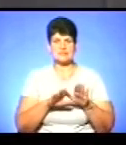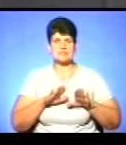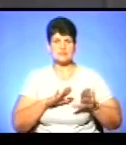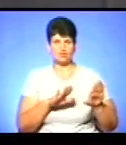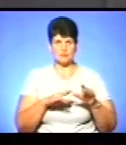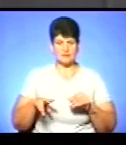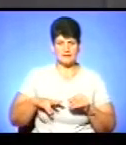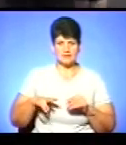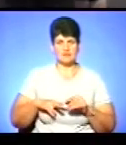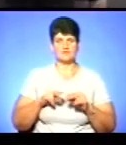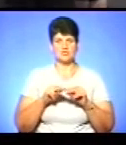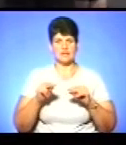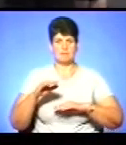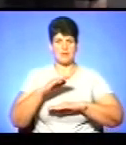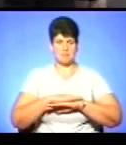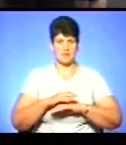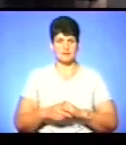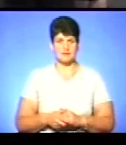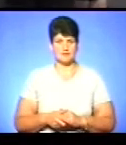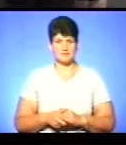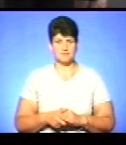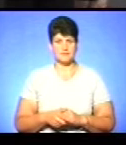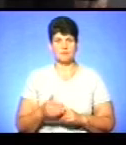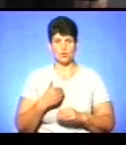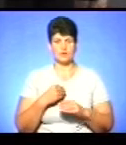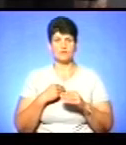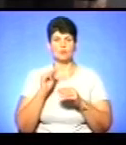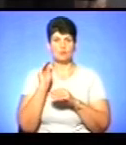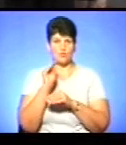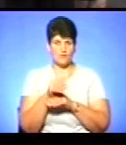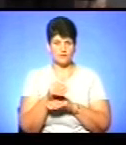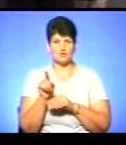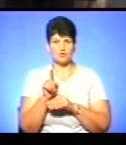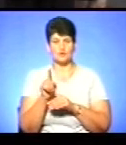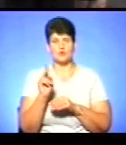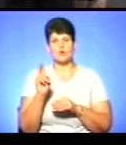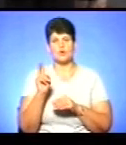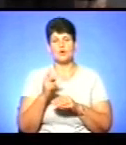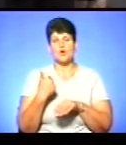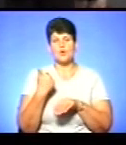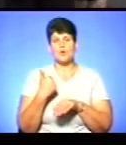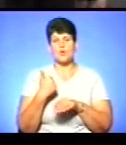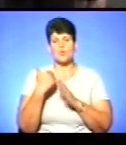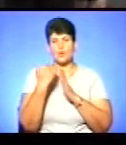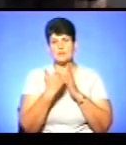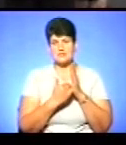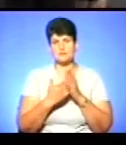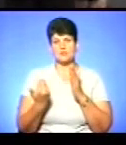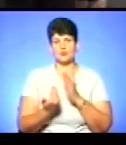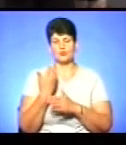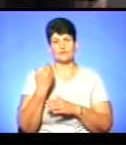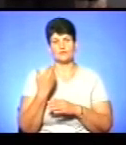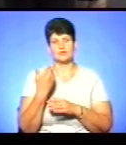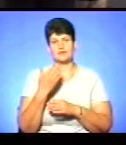директорів, вчителі, предметники. Я би хотів доповнити, що концепція нової української або національної української школи